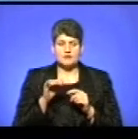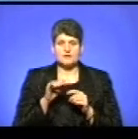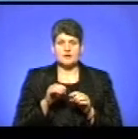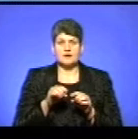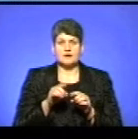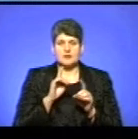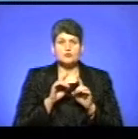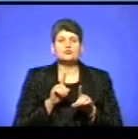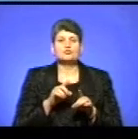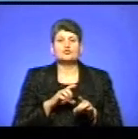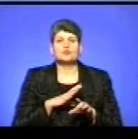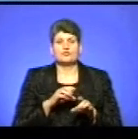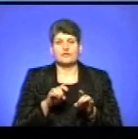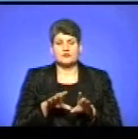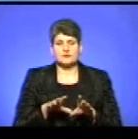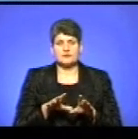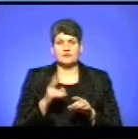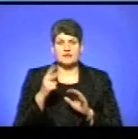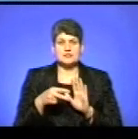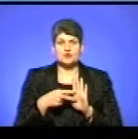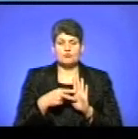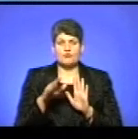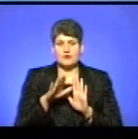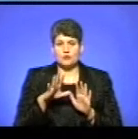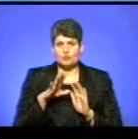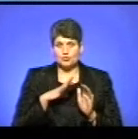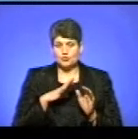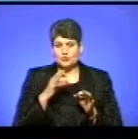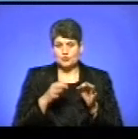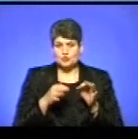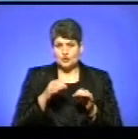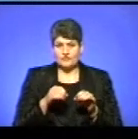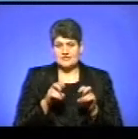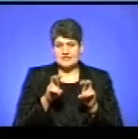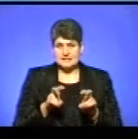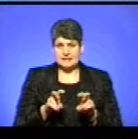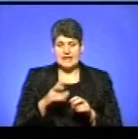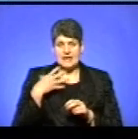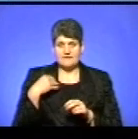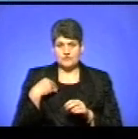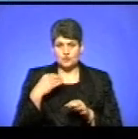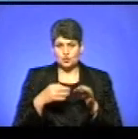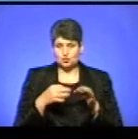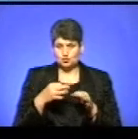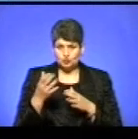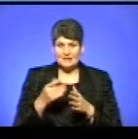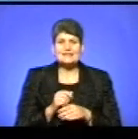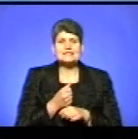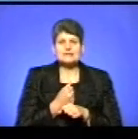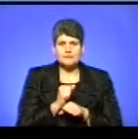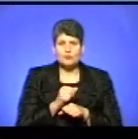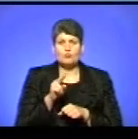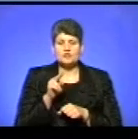вирішено, пане Тарас? Отже, варто зазначити, що 27 вересня відбулося судове засідання Львівського апеляційного адмінсуду, яке зобов'язало